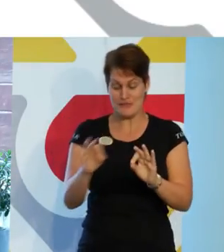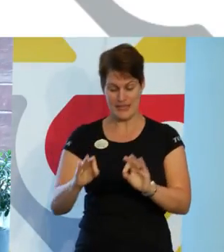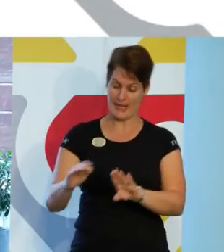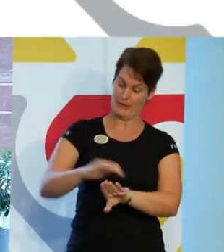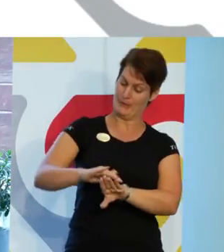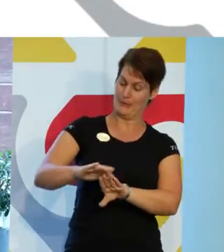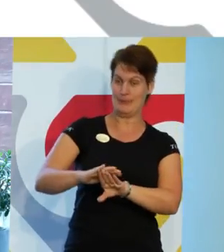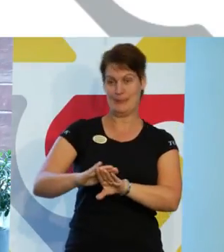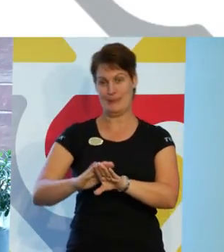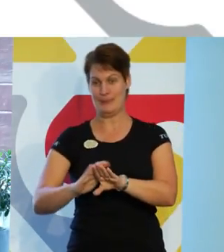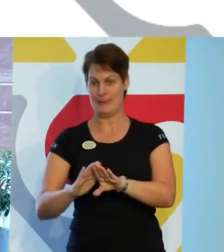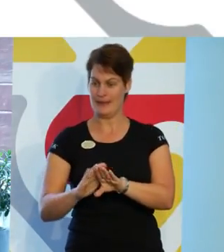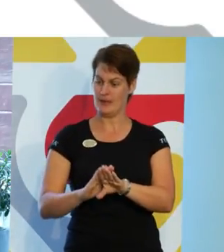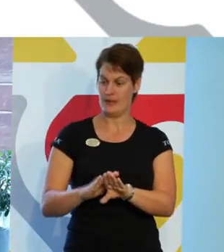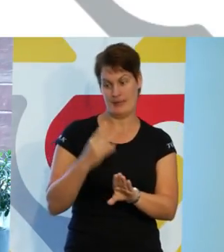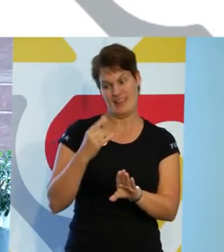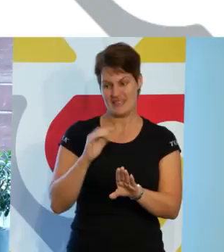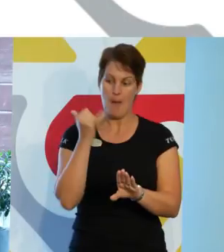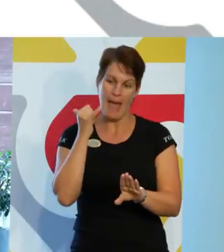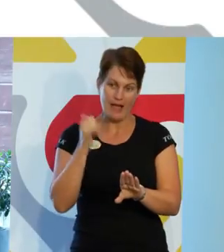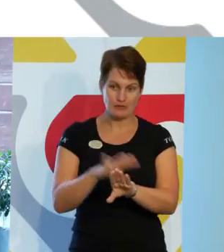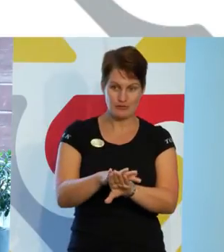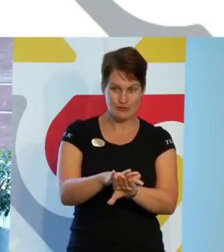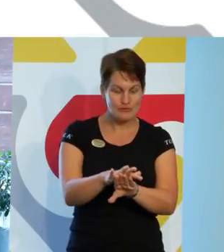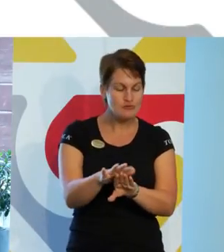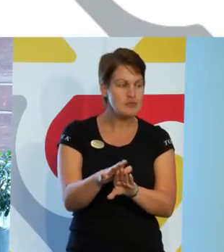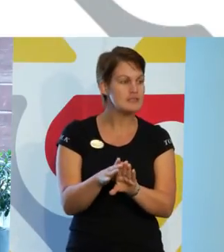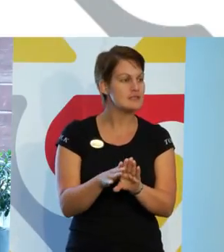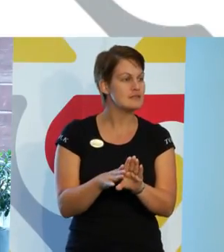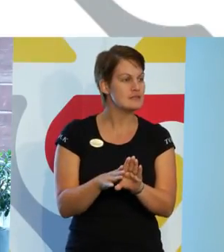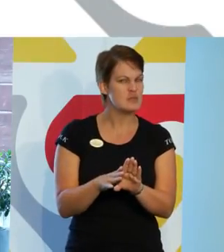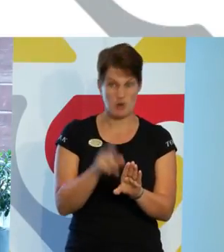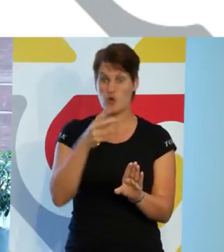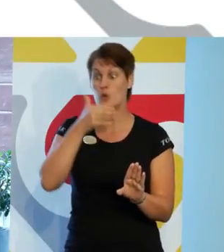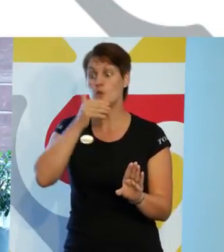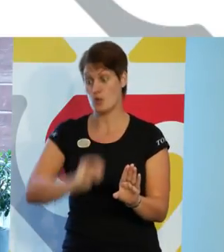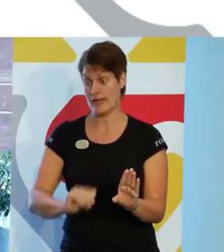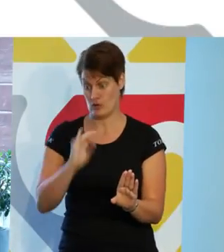väldigt beigea. Och till synet ganska unga.